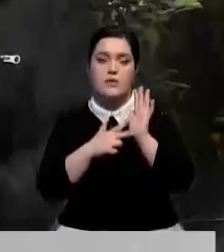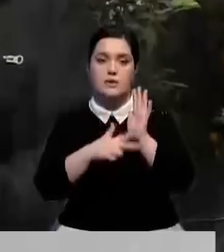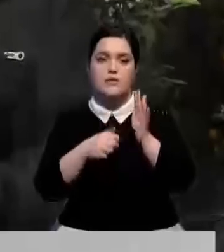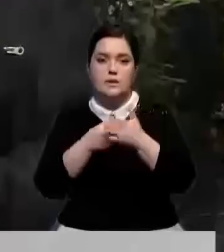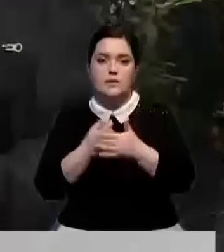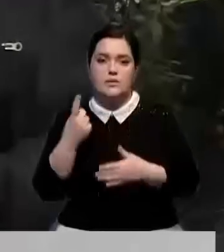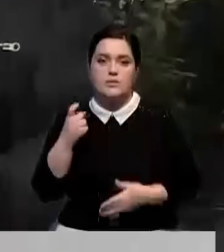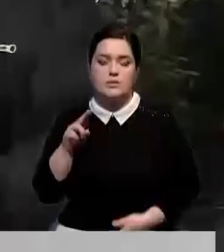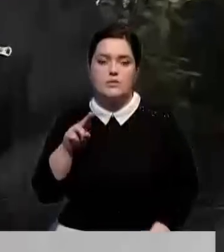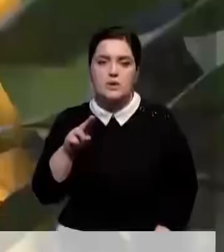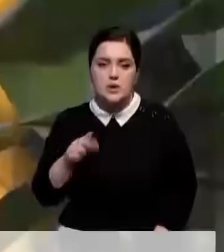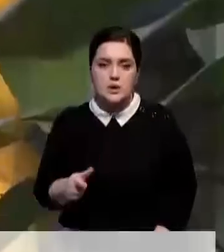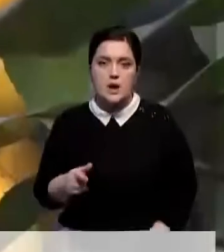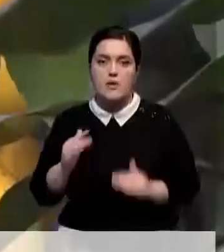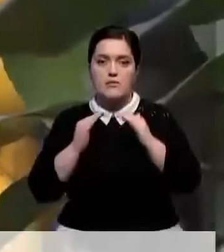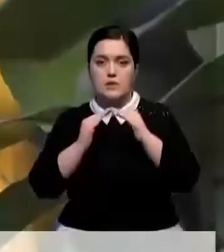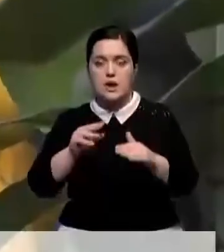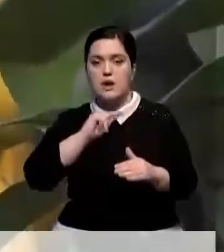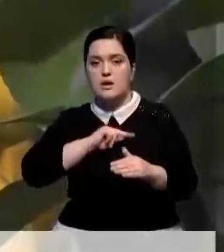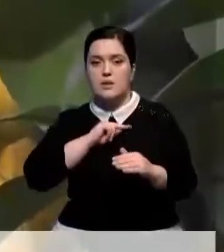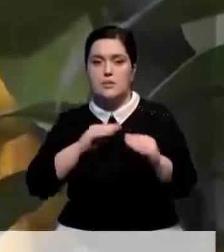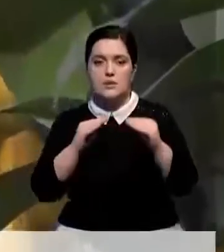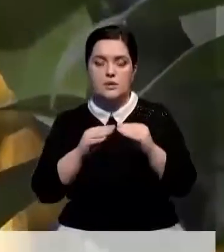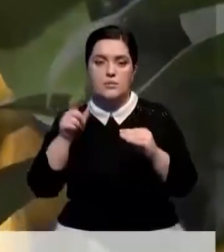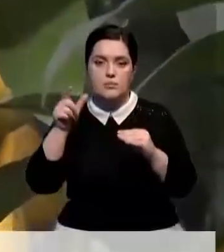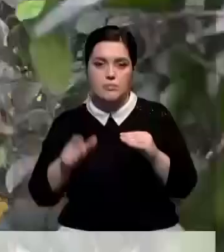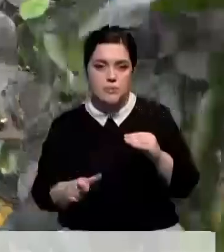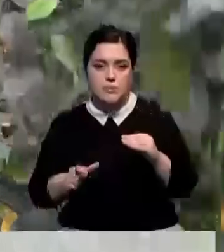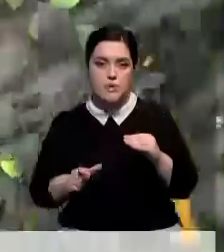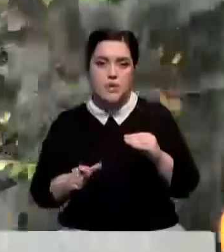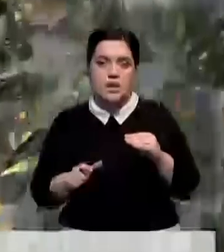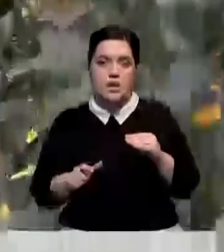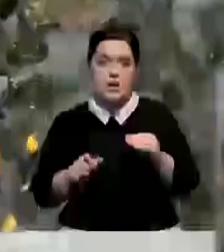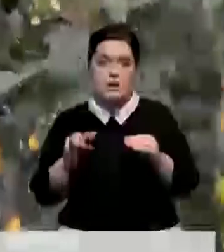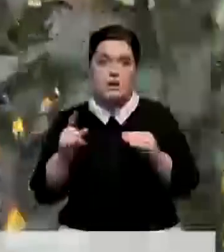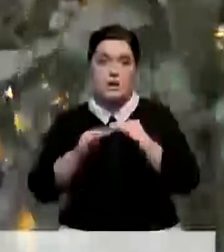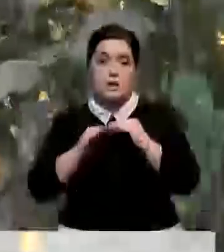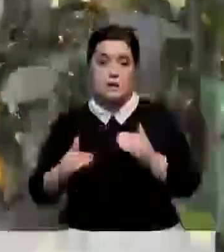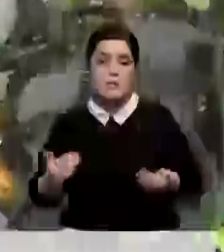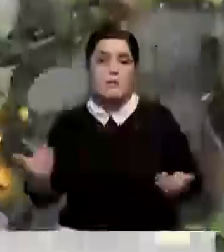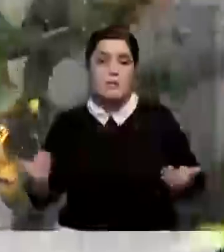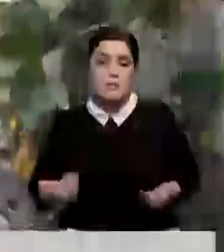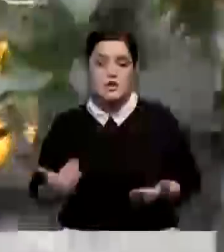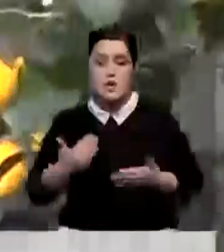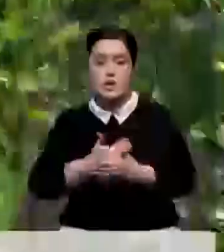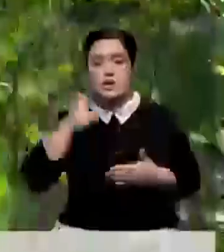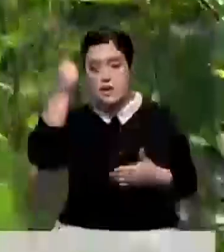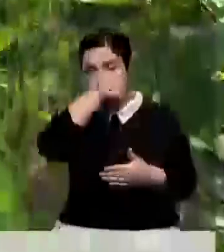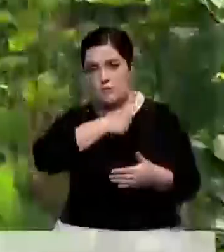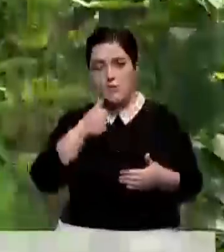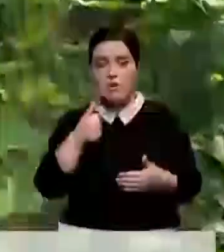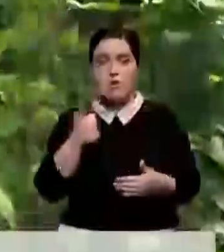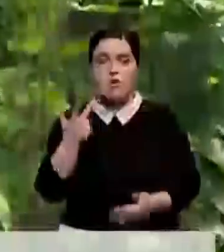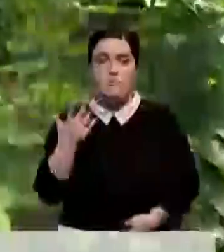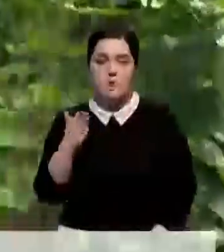среднем от 80 до 100 килограммов цитруса. В их теплице работают 10 человек. Больше половины из них местные жители. В